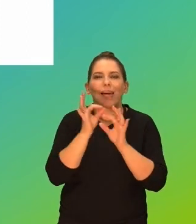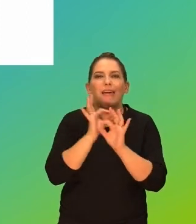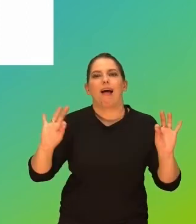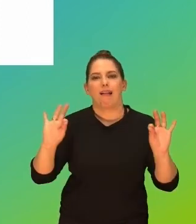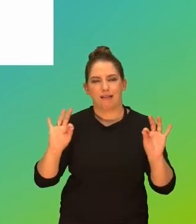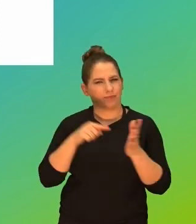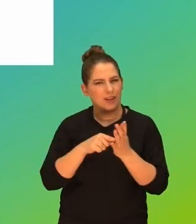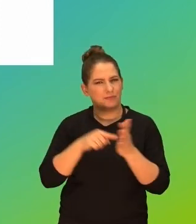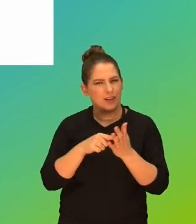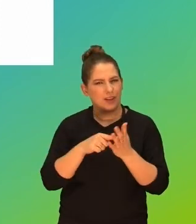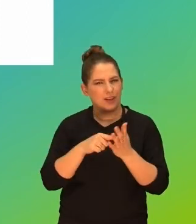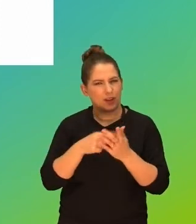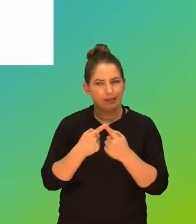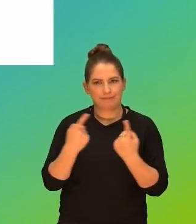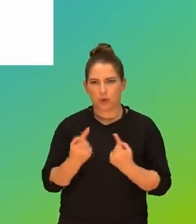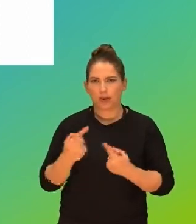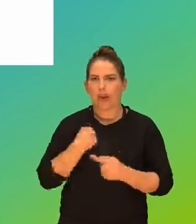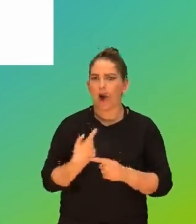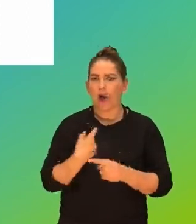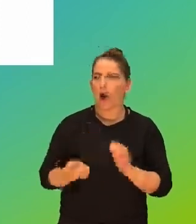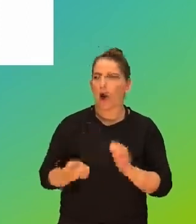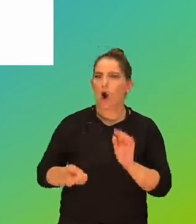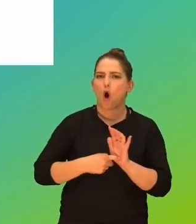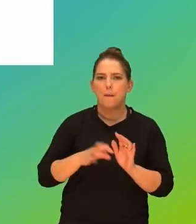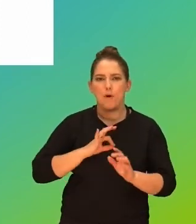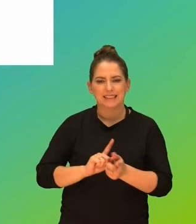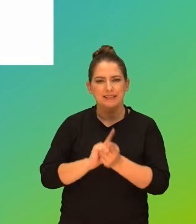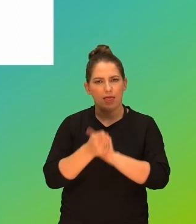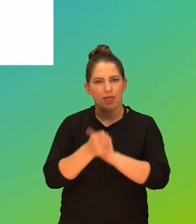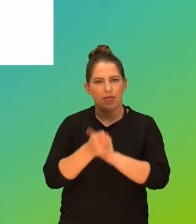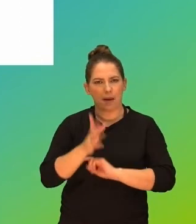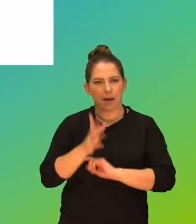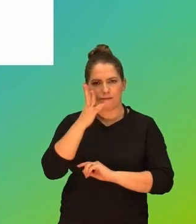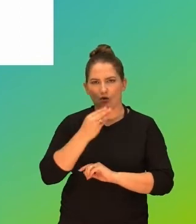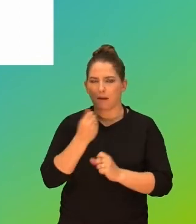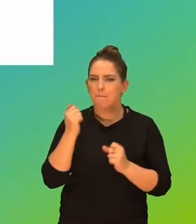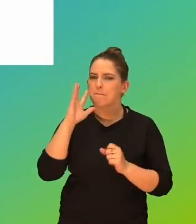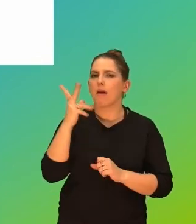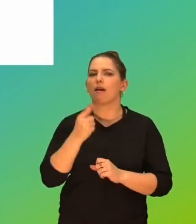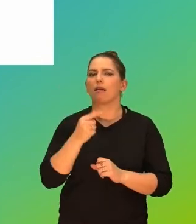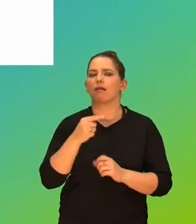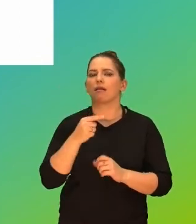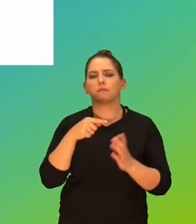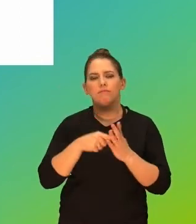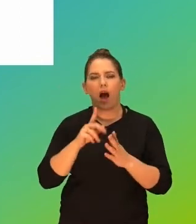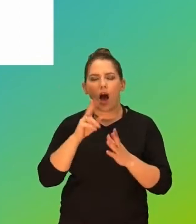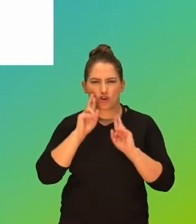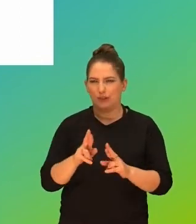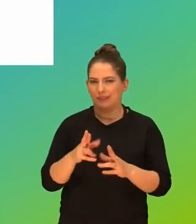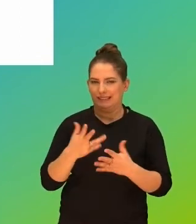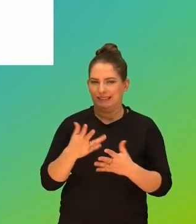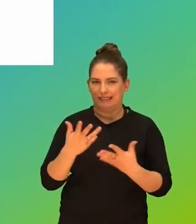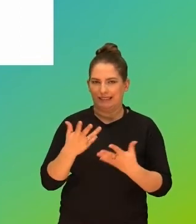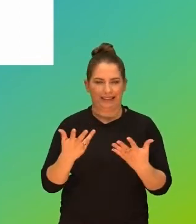I stwarza się wtedy troszkę taka sytuacja, że ja oczekuję, że moja zmiana będzie wyglądać bardzo pięknie. Rzeczywistość okazuje się